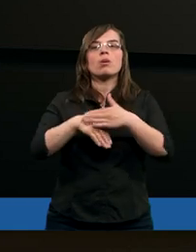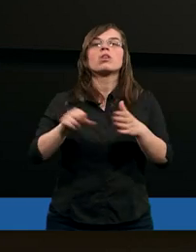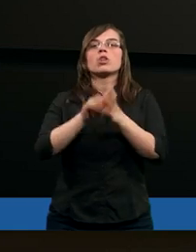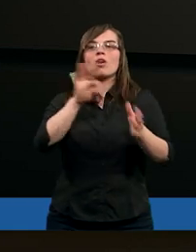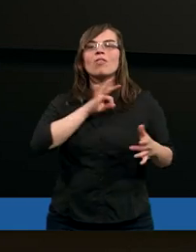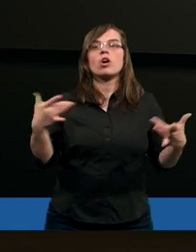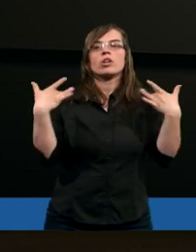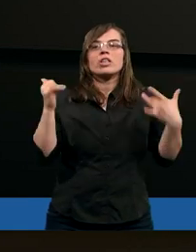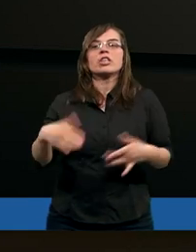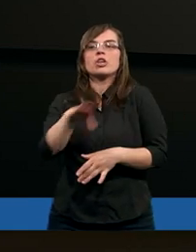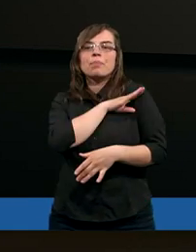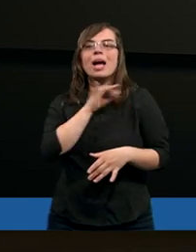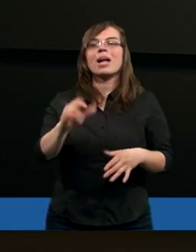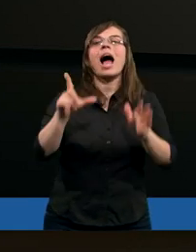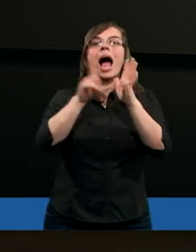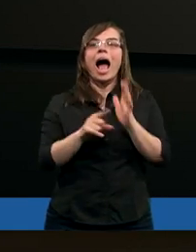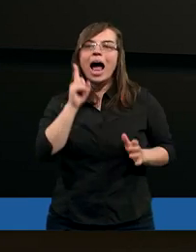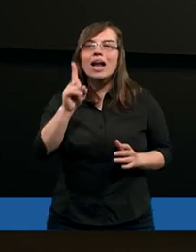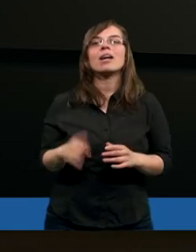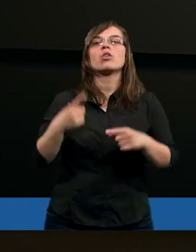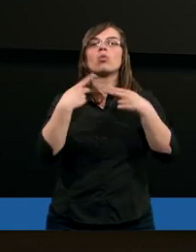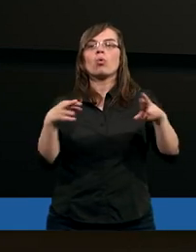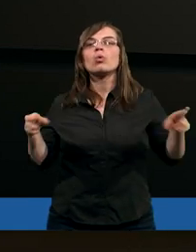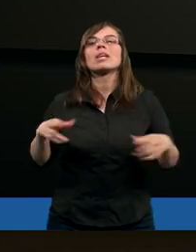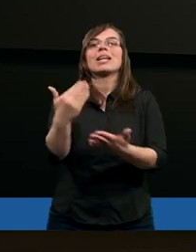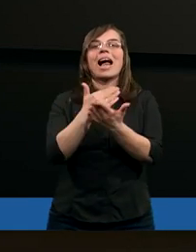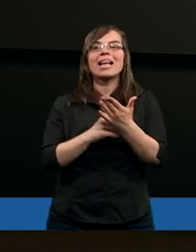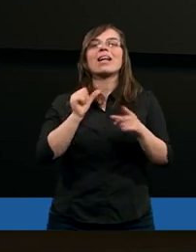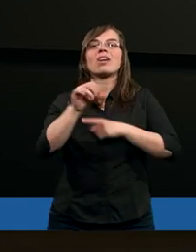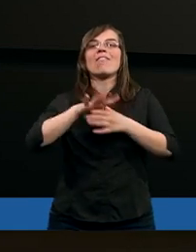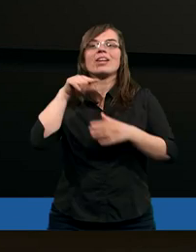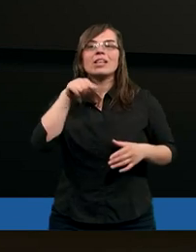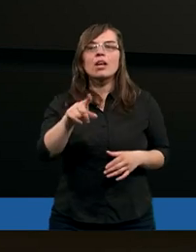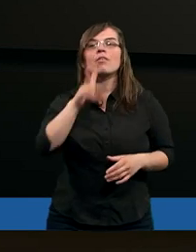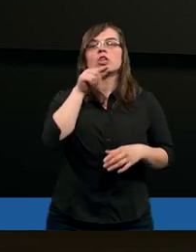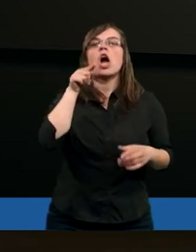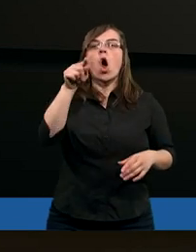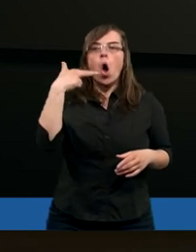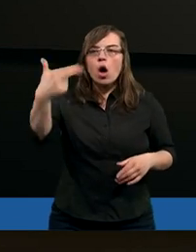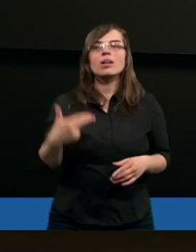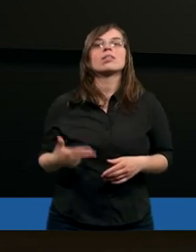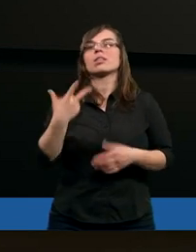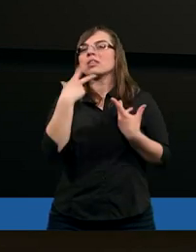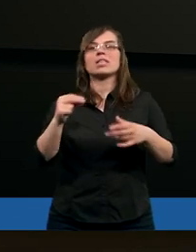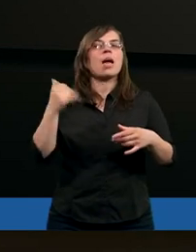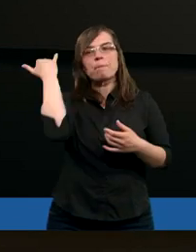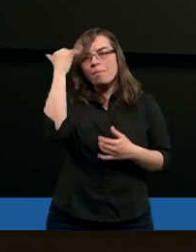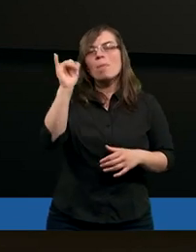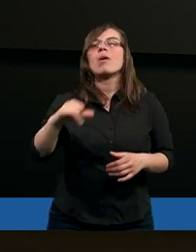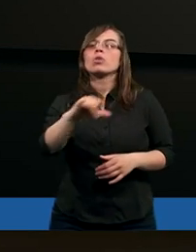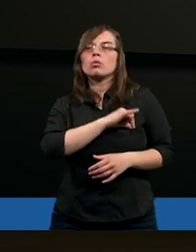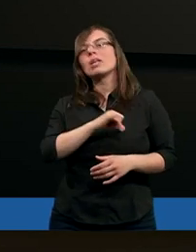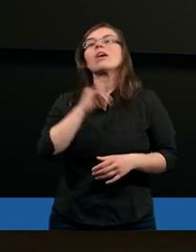do swojego życia i śmierci, ale różnica zasadnicza jest w tym, że on nie